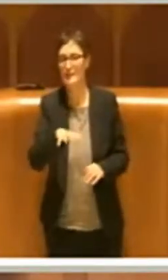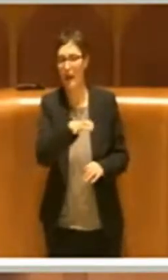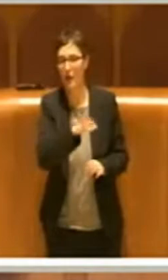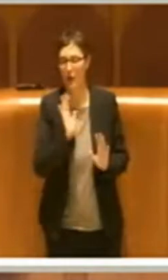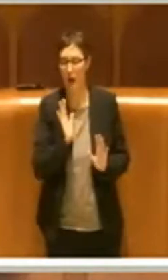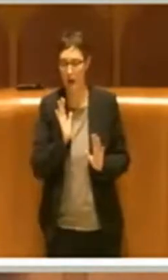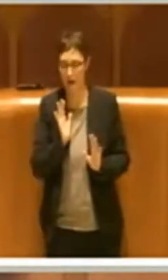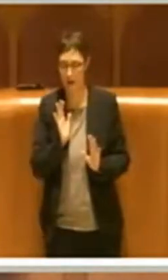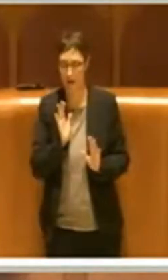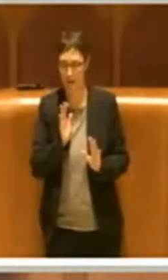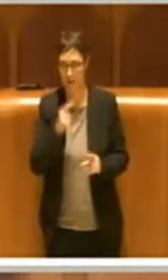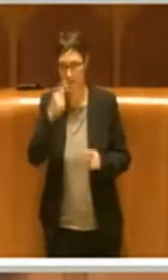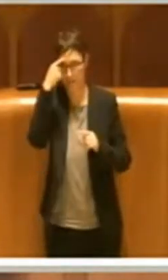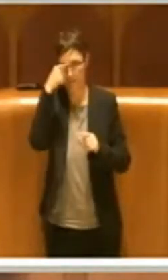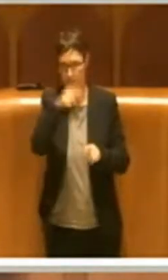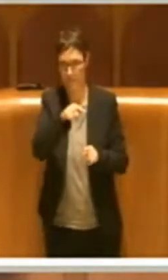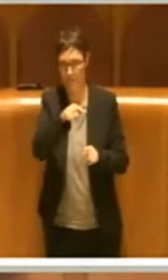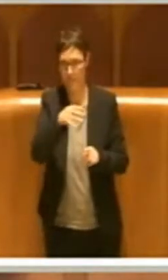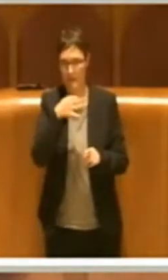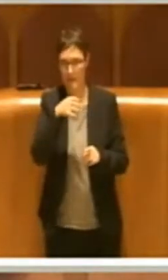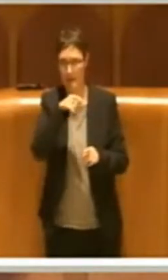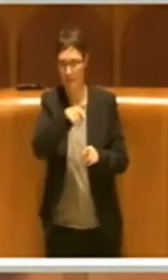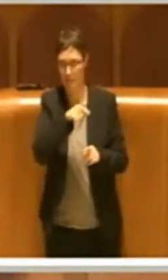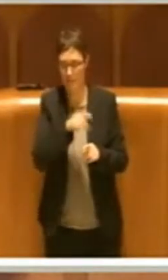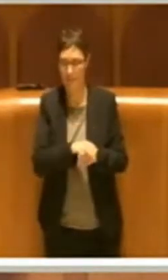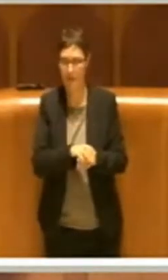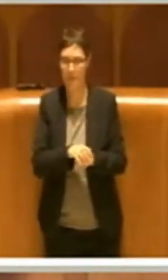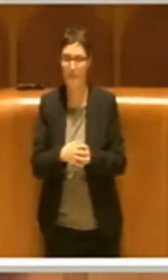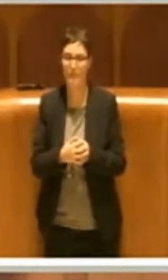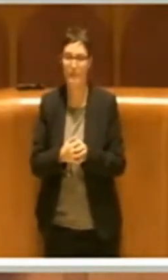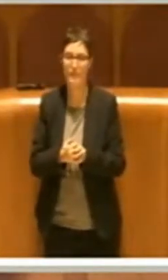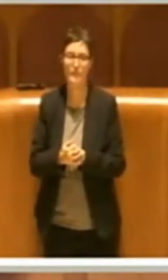a cui spetterà poi l'irrogazione della sanzione.